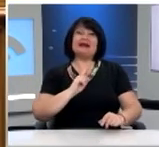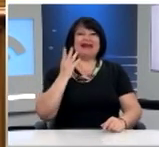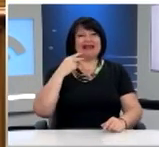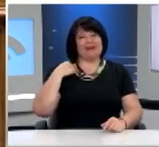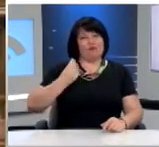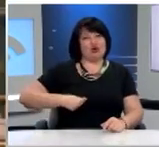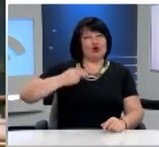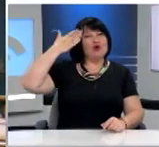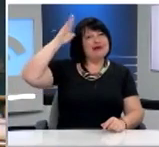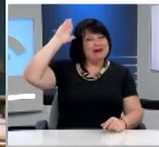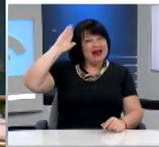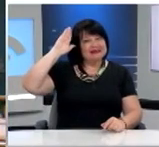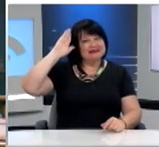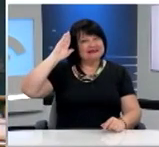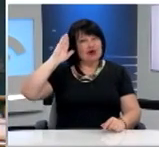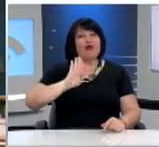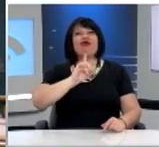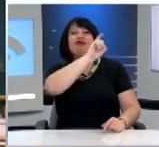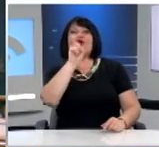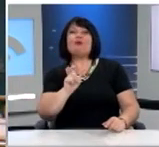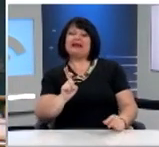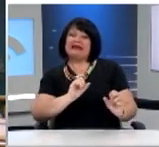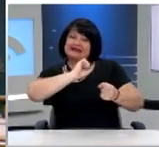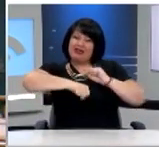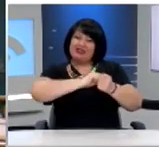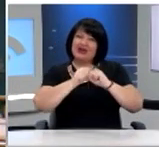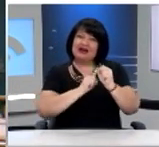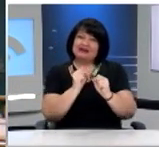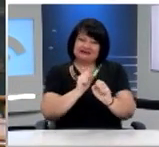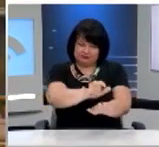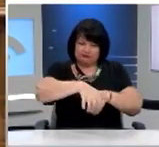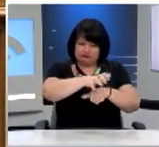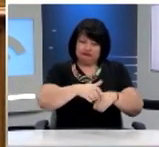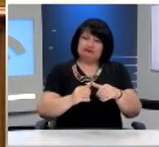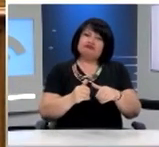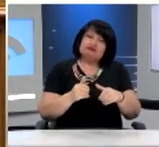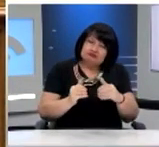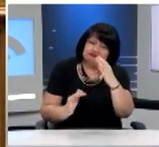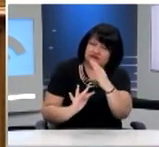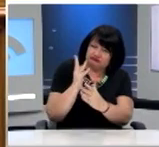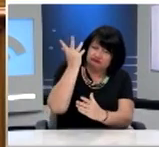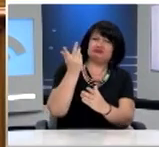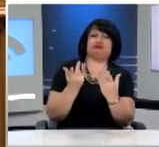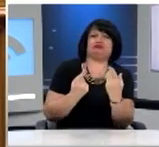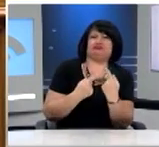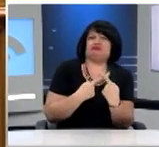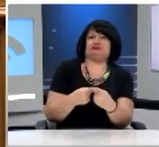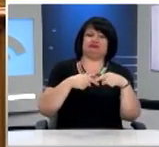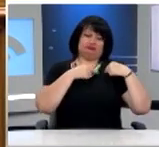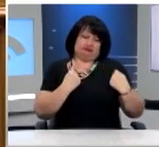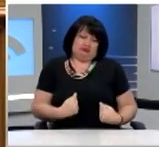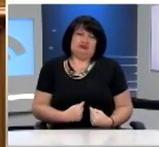όπου οι μαθητές θα συμμετέχουν σε βιωματικές δράσεις θα ζουν τη δυνατότητα καλλιέργειας της αλληλεγγύης και του εθελοντισμού. Παράλληλα,